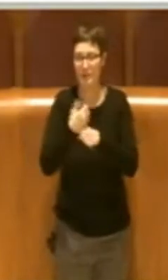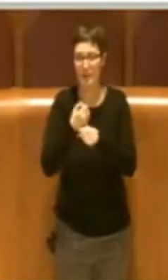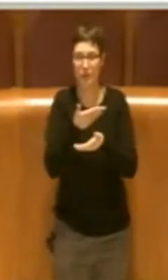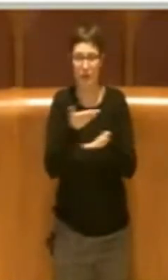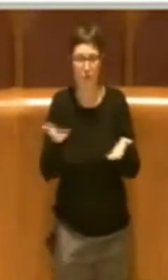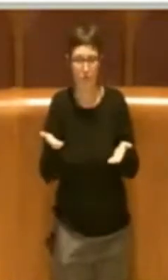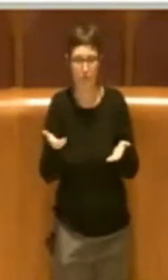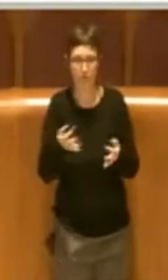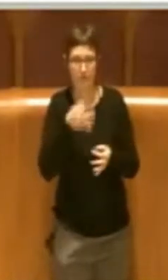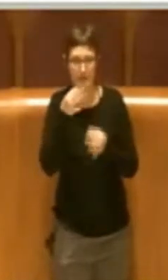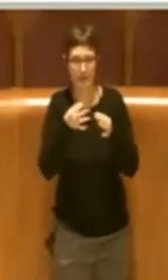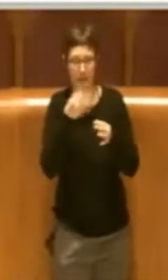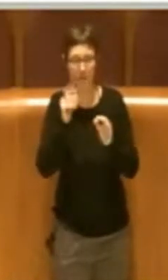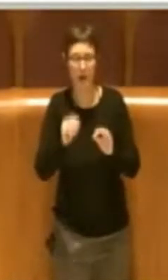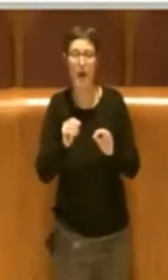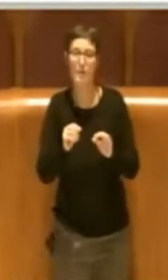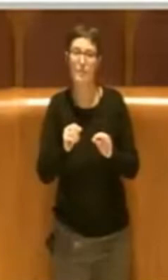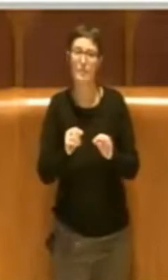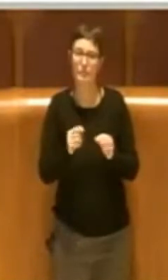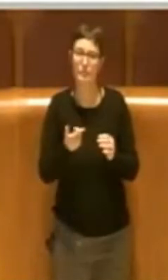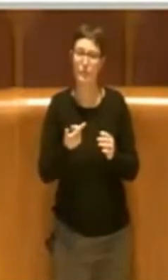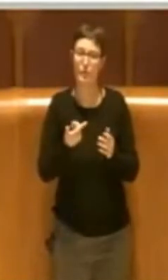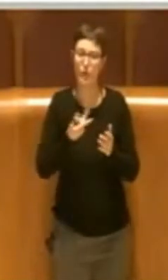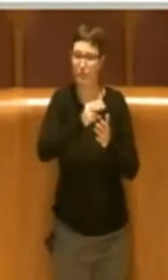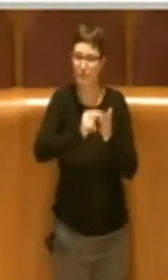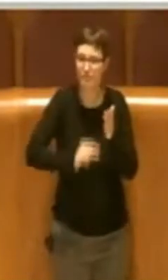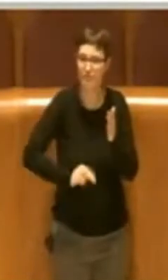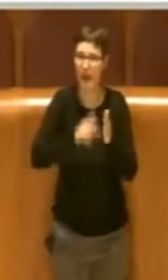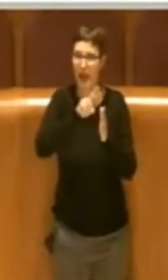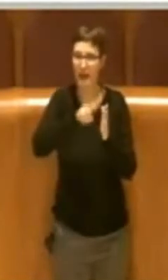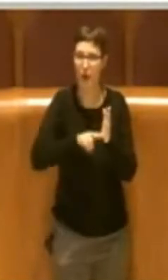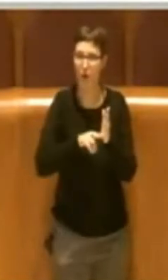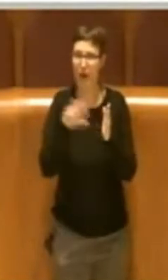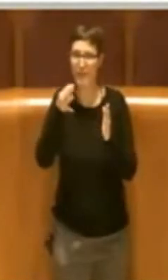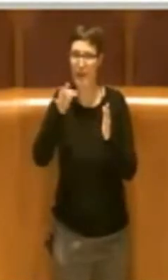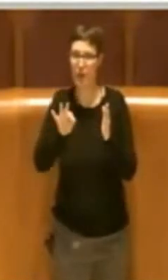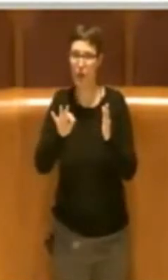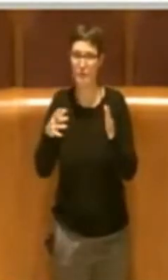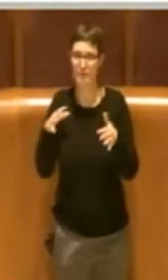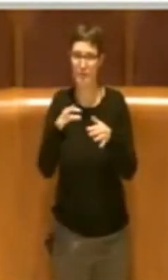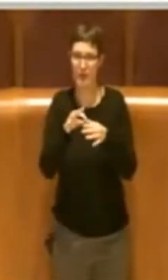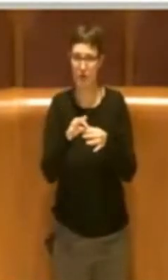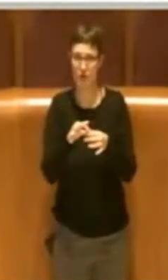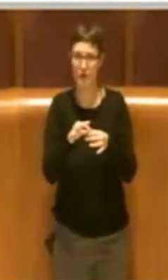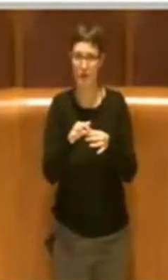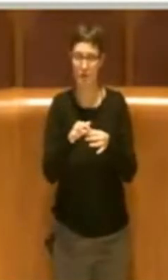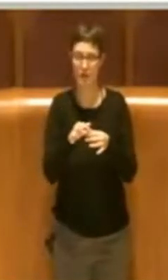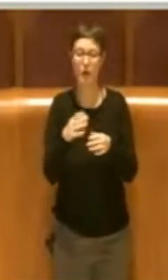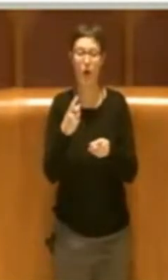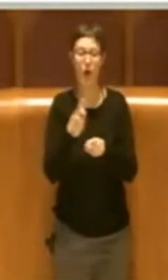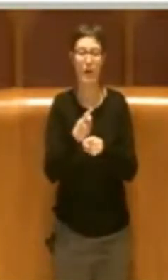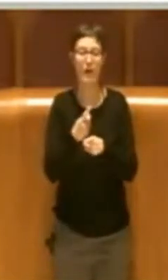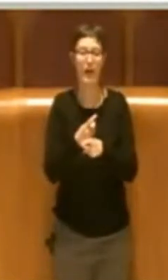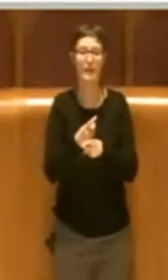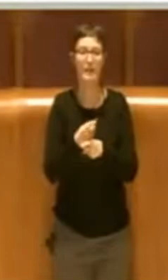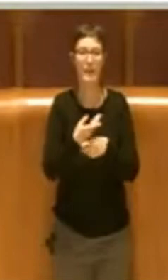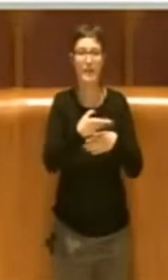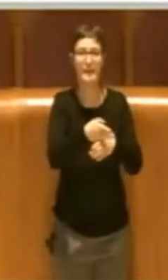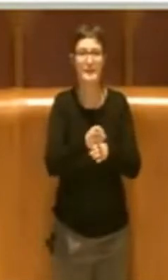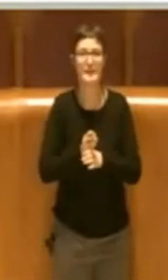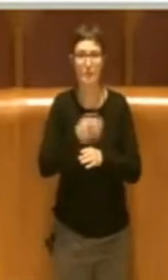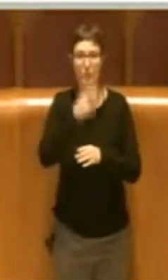di uno specifico regolamento che dovrà attribuire chi fa cosa per